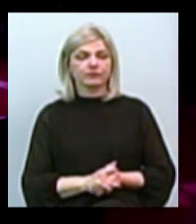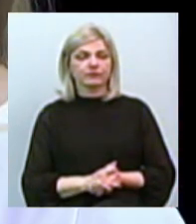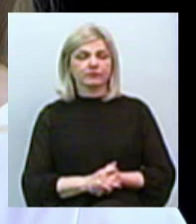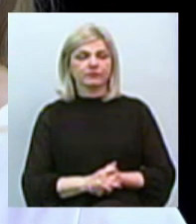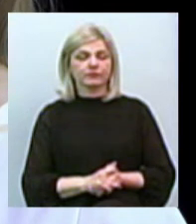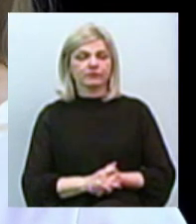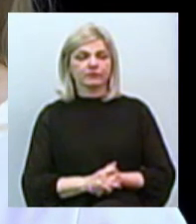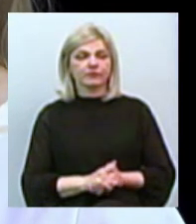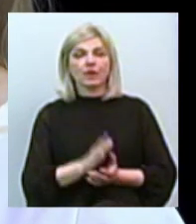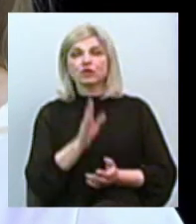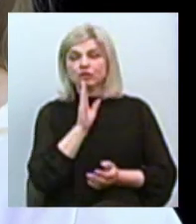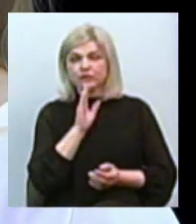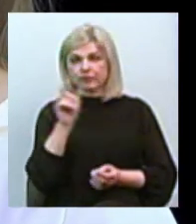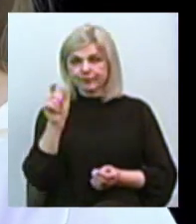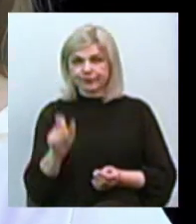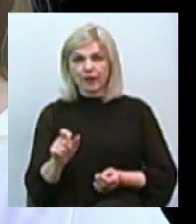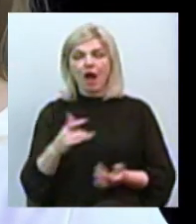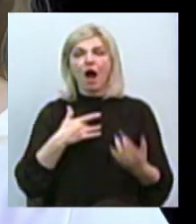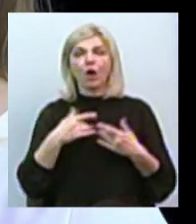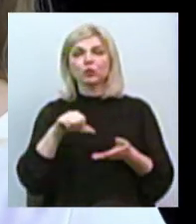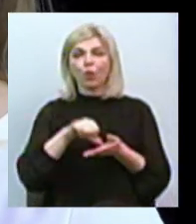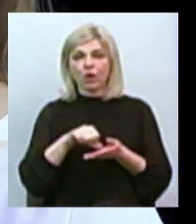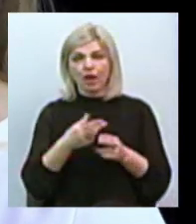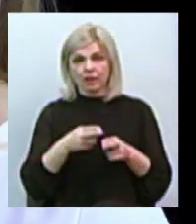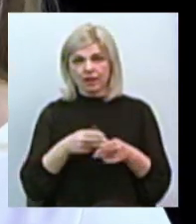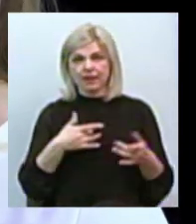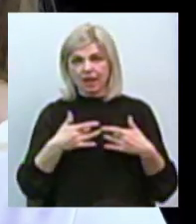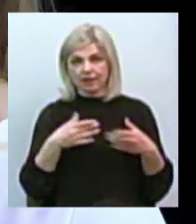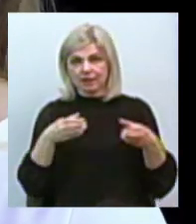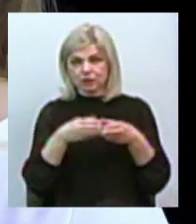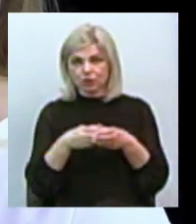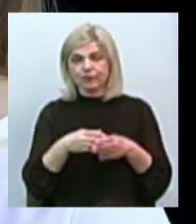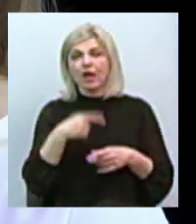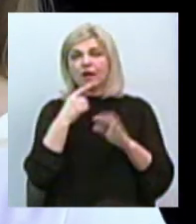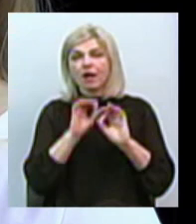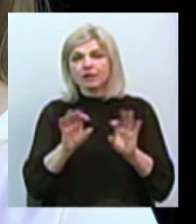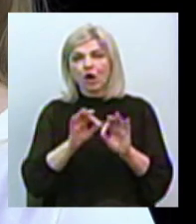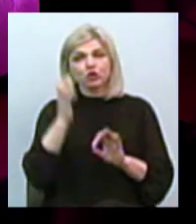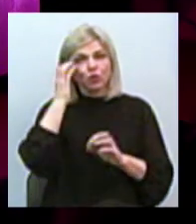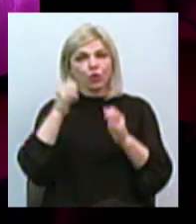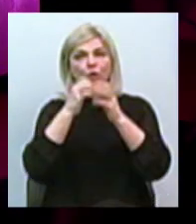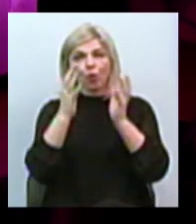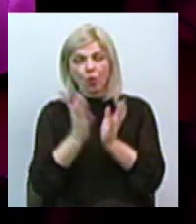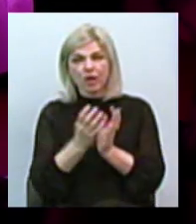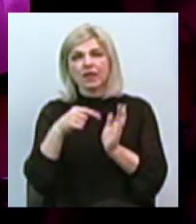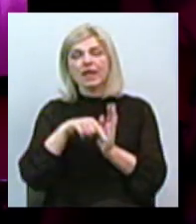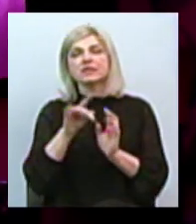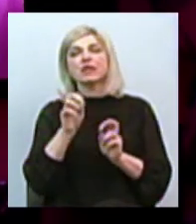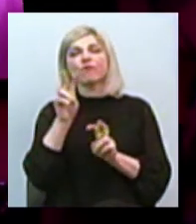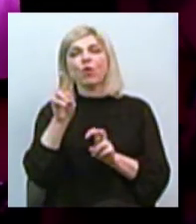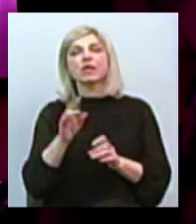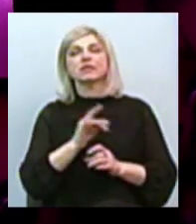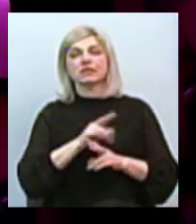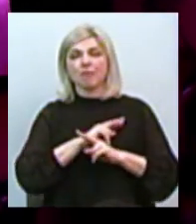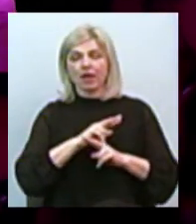Інна Коваленко – акторка театральної студії «НОЕК». Дівчина говорить, чорний колір повітряних куль символізує смерть. Білий колір їхнього